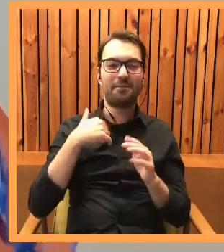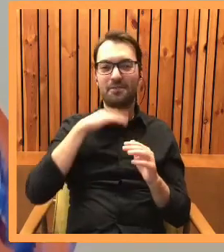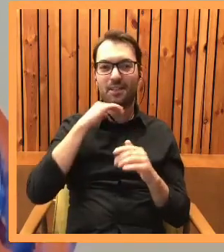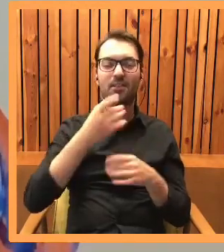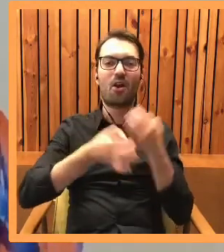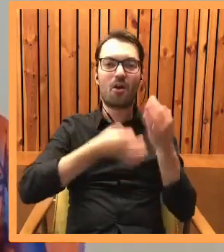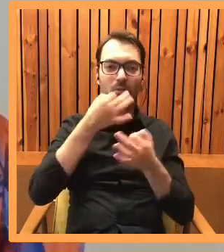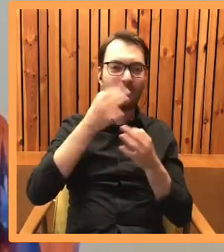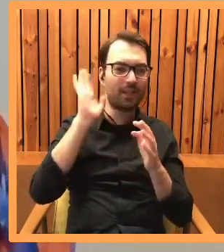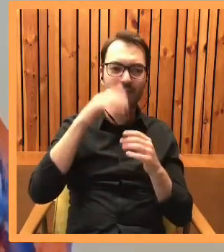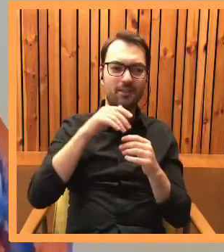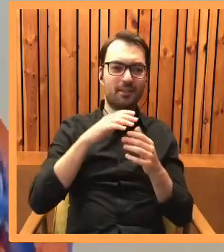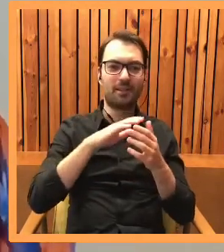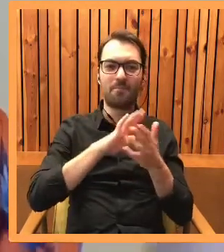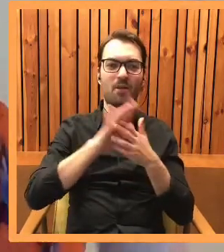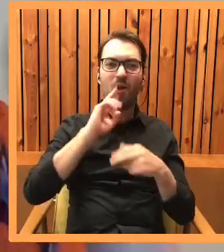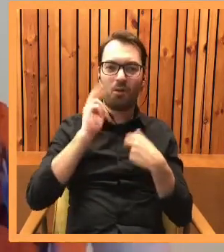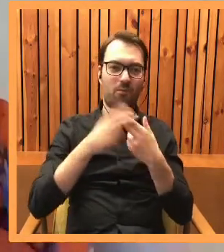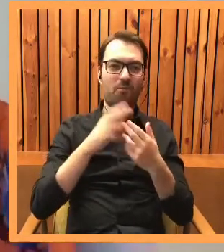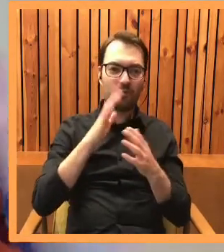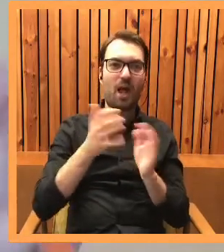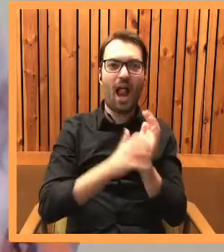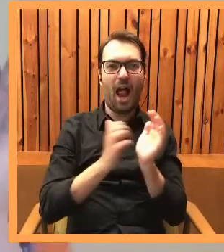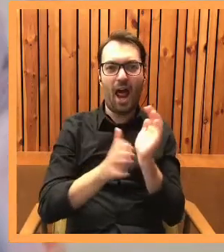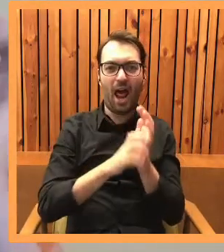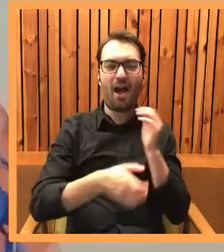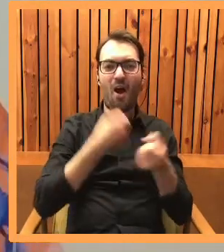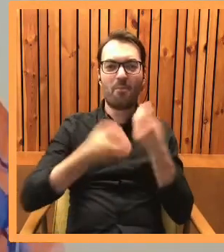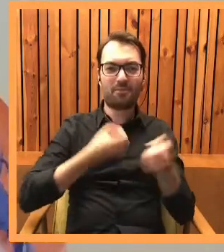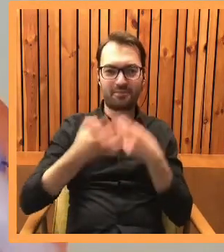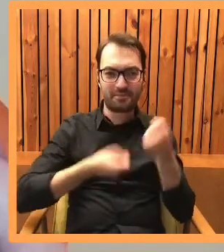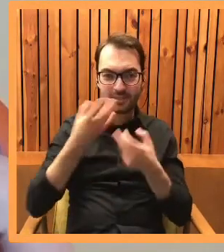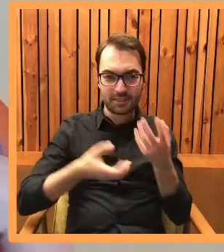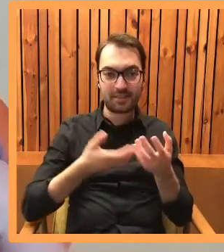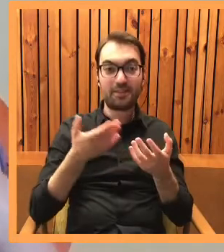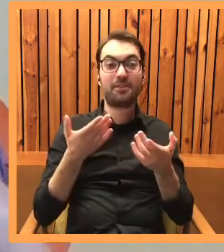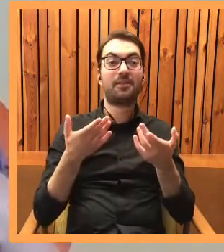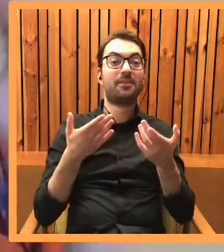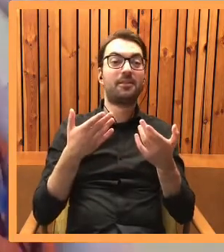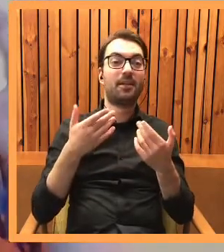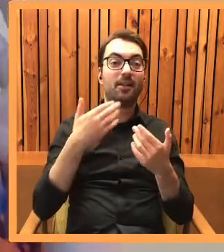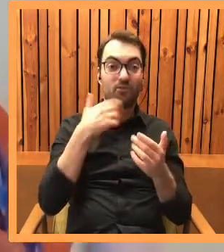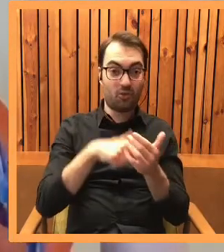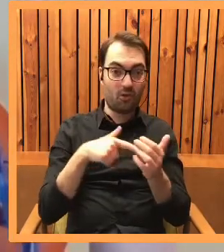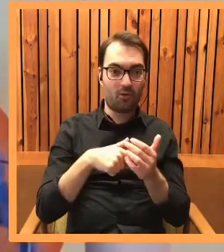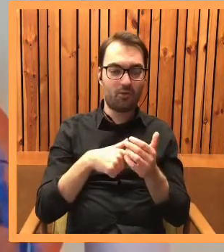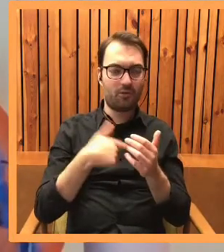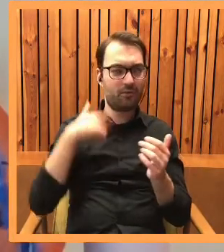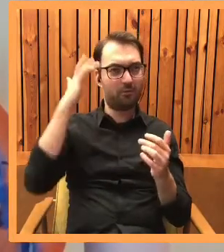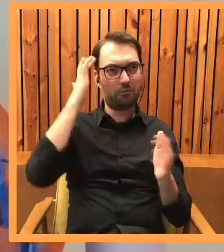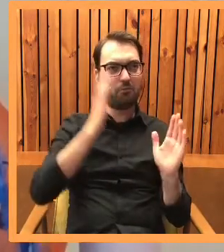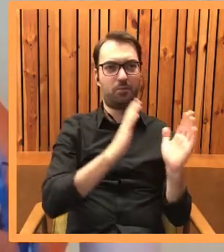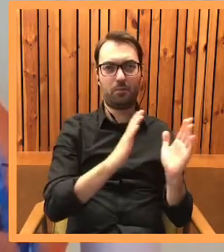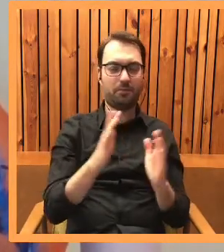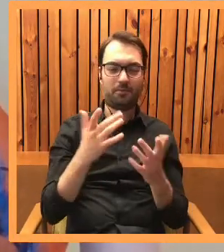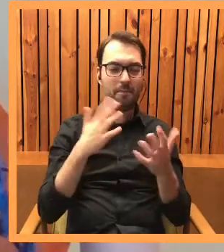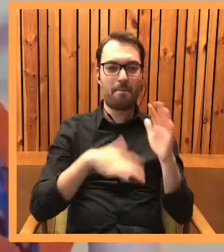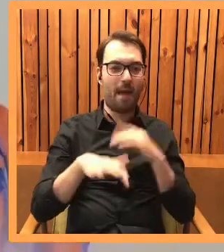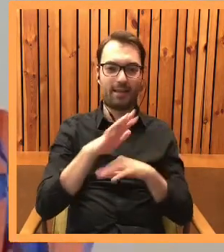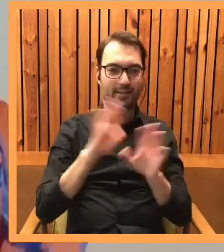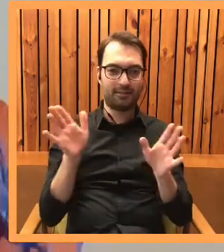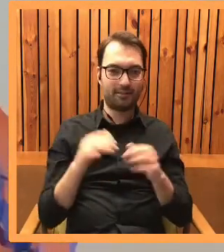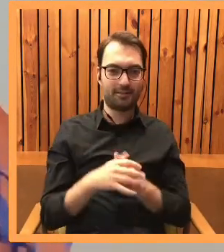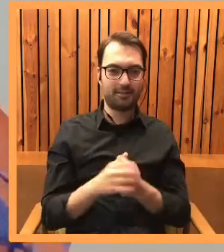nawet bez tego feedbacku, po prostu gadanie, gadanie, gadanie, potrafi mi wszystko poukładać w głowie, jakaś magia.